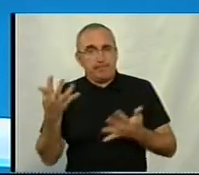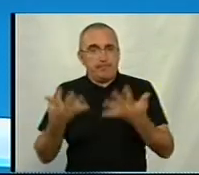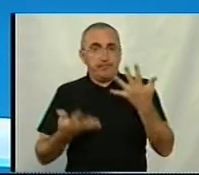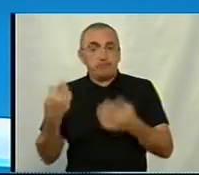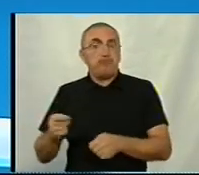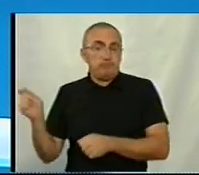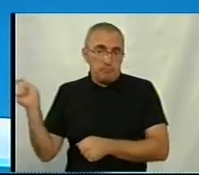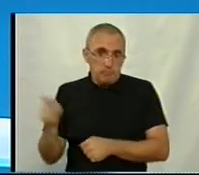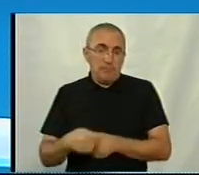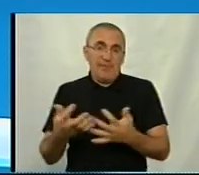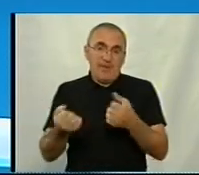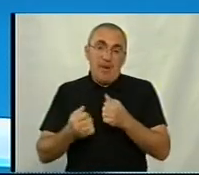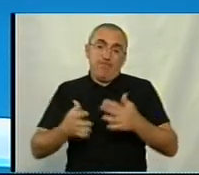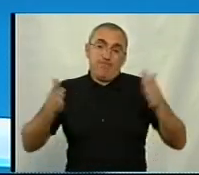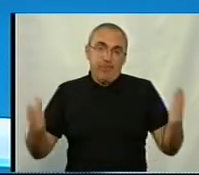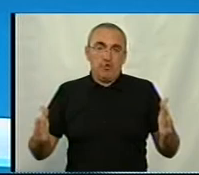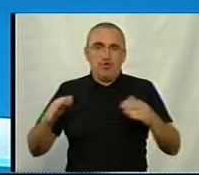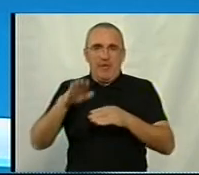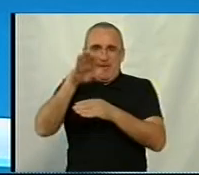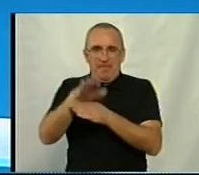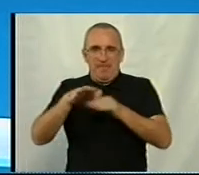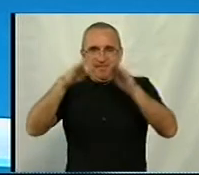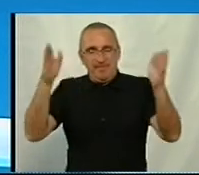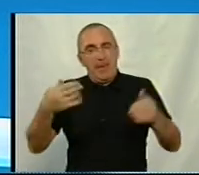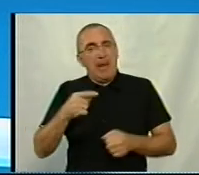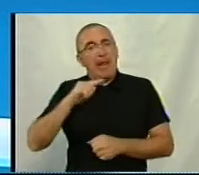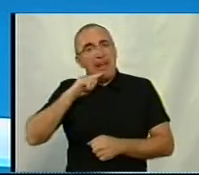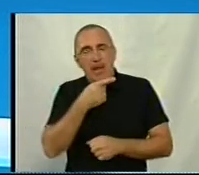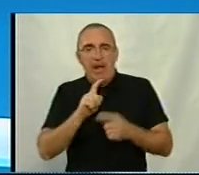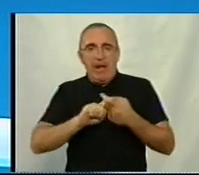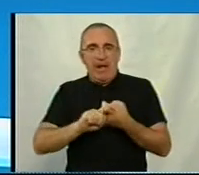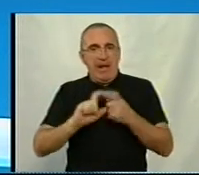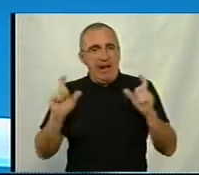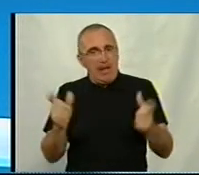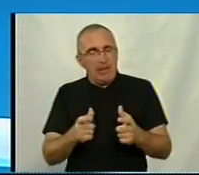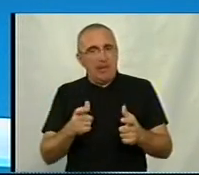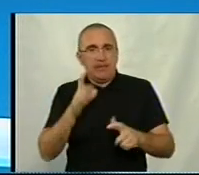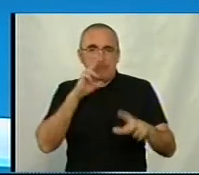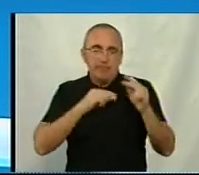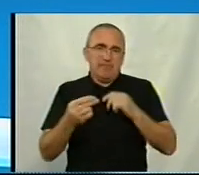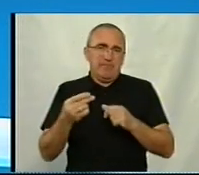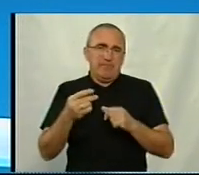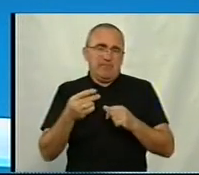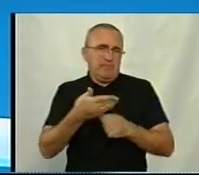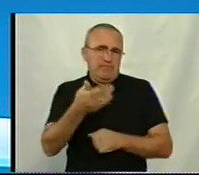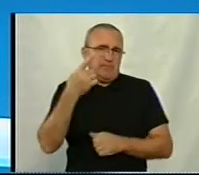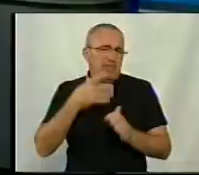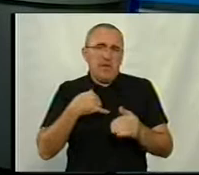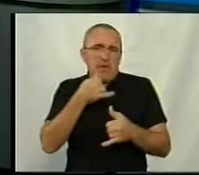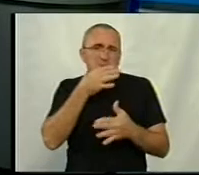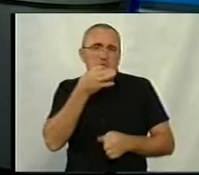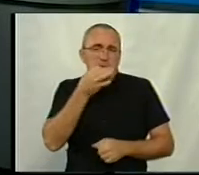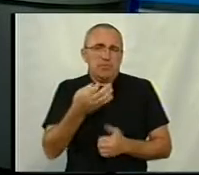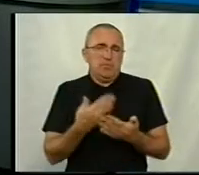приїхав, то взяти більший павільйон, чи, навпаки, вони економлять через карантин і намагаються брати менші квадратні Я не можу